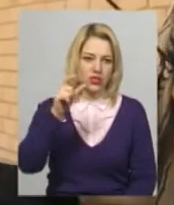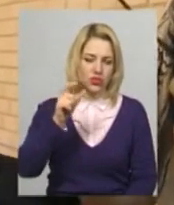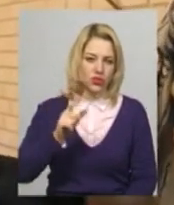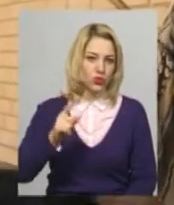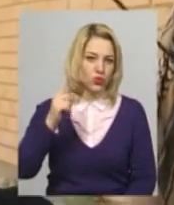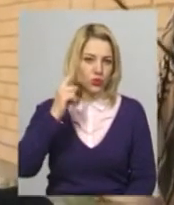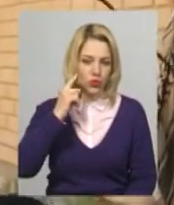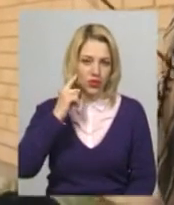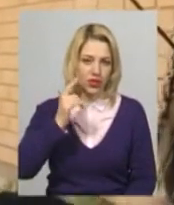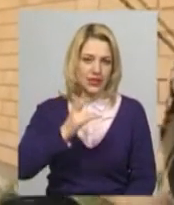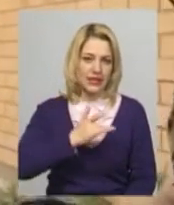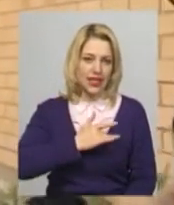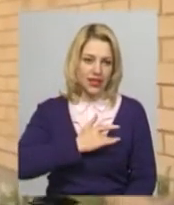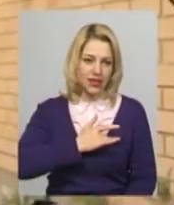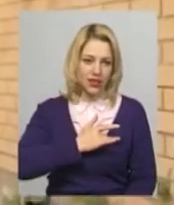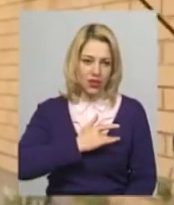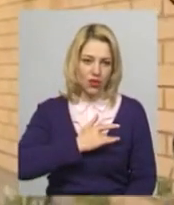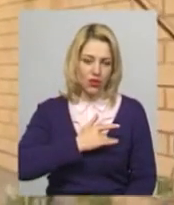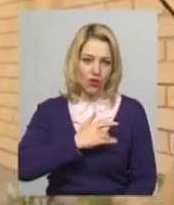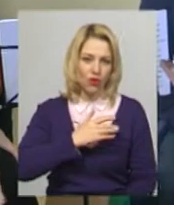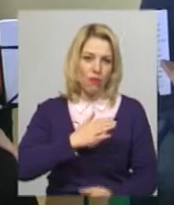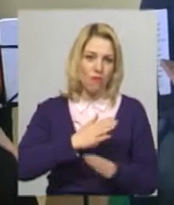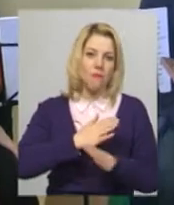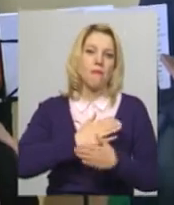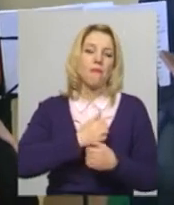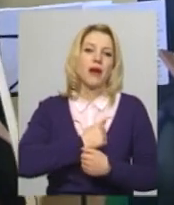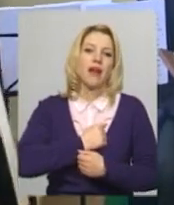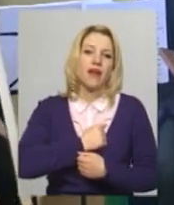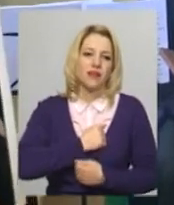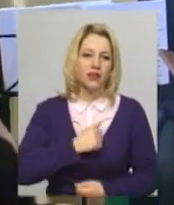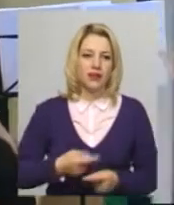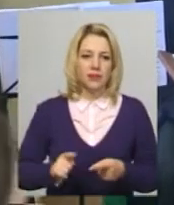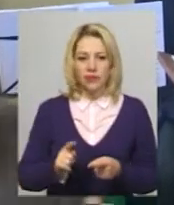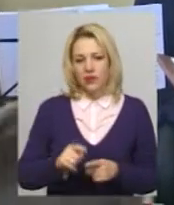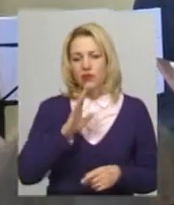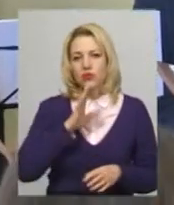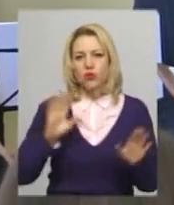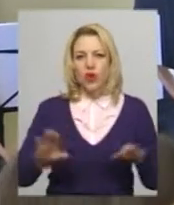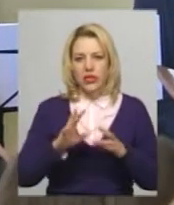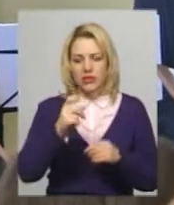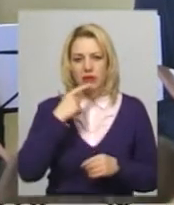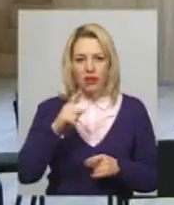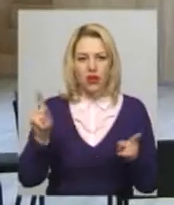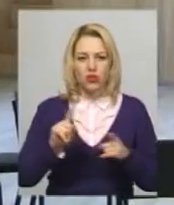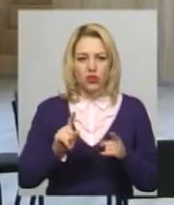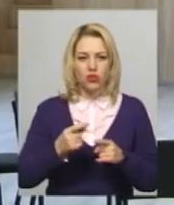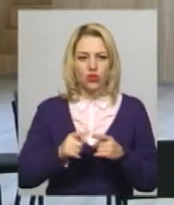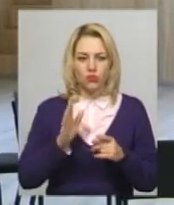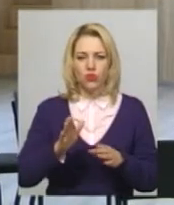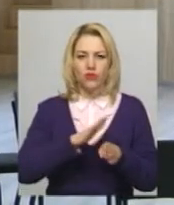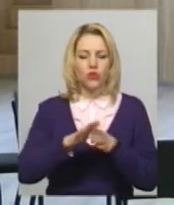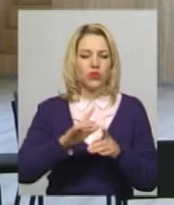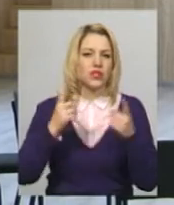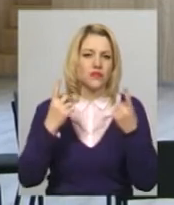серденько мре». Солістка Світлана Мамчур каже, що у програмі виконуватиметься надзвичайно